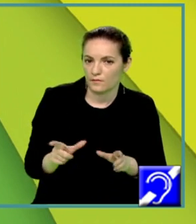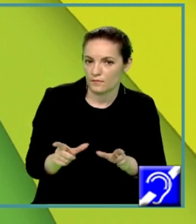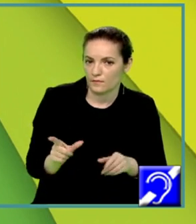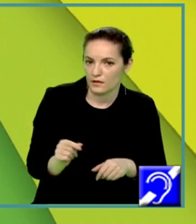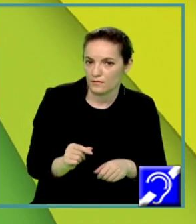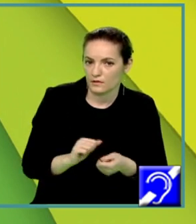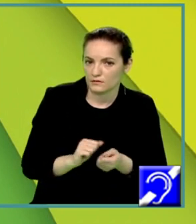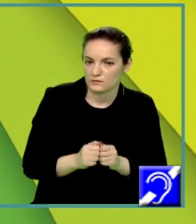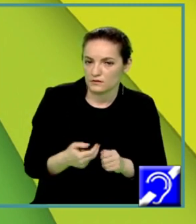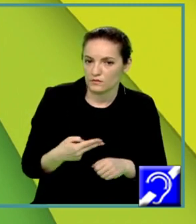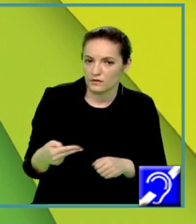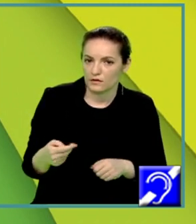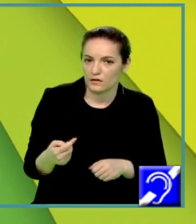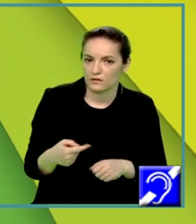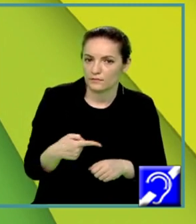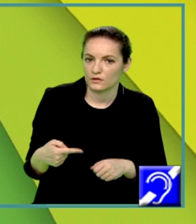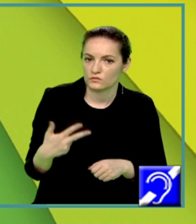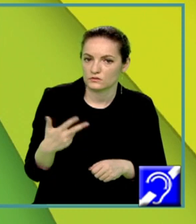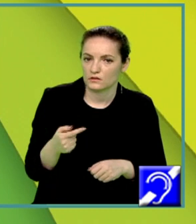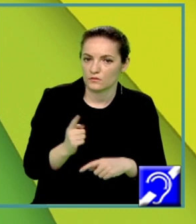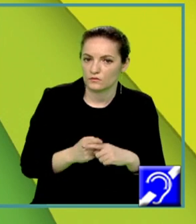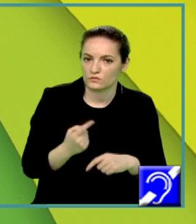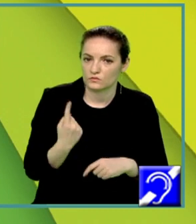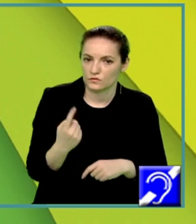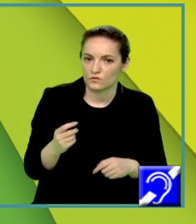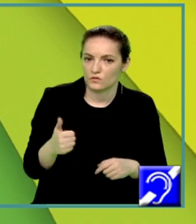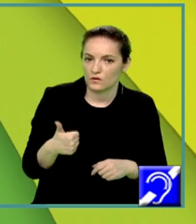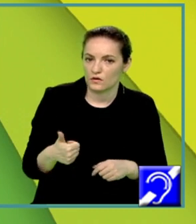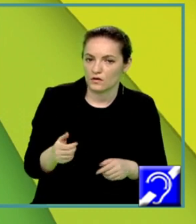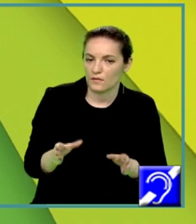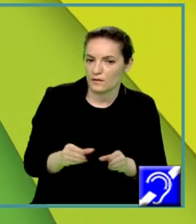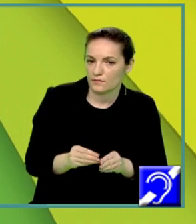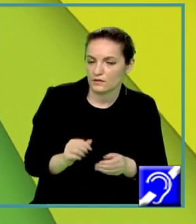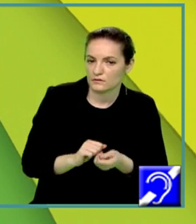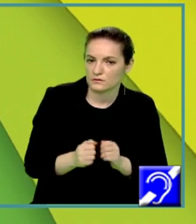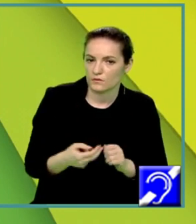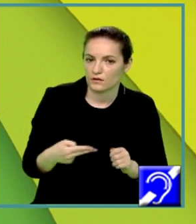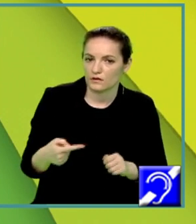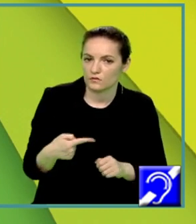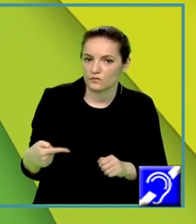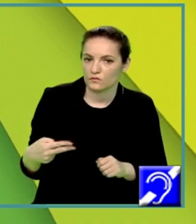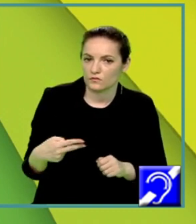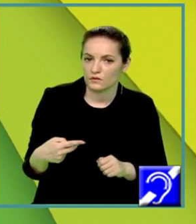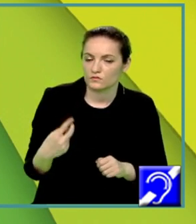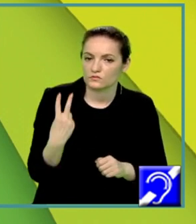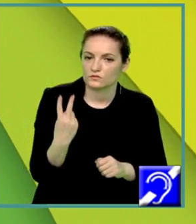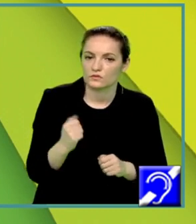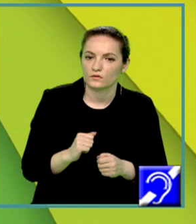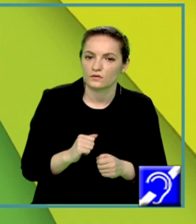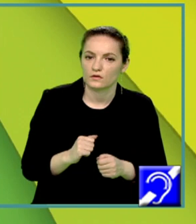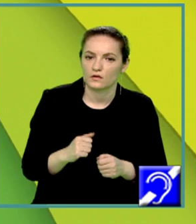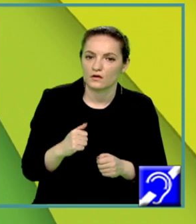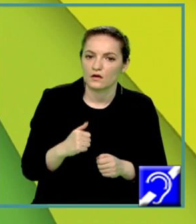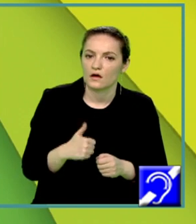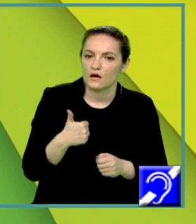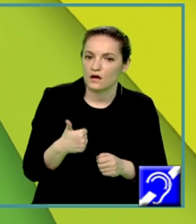3 plus 1, deci A mai mic sau egal decât minus 2. Și respectiv A și mare sau egal decât 3 plus 1, deci